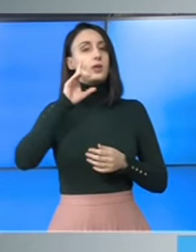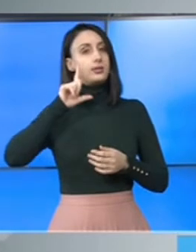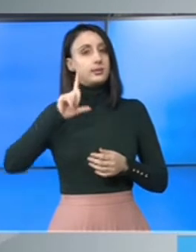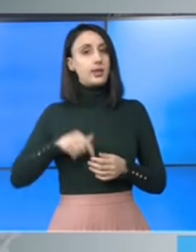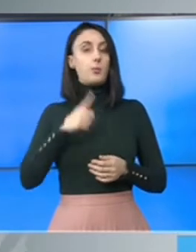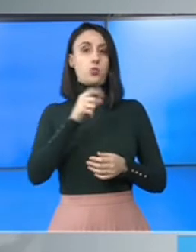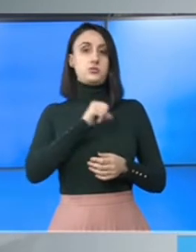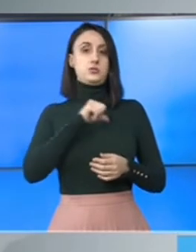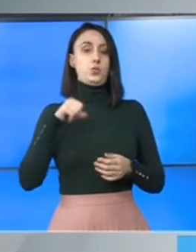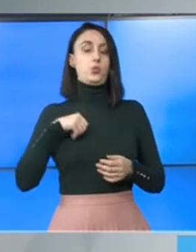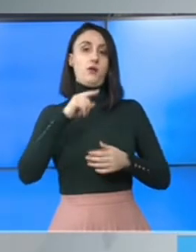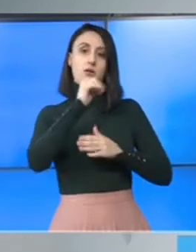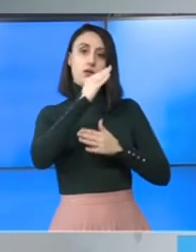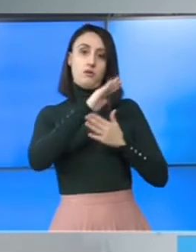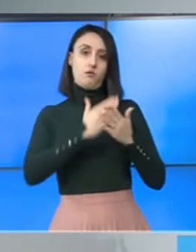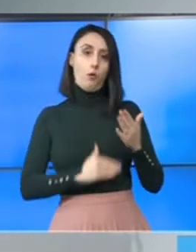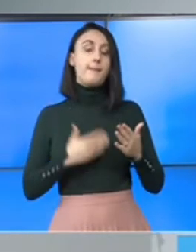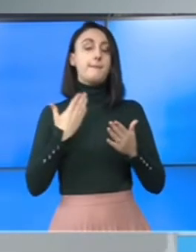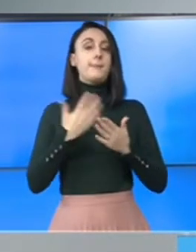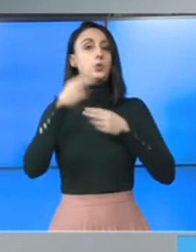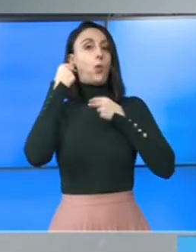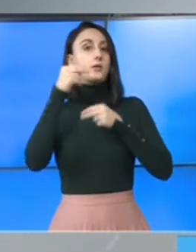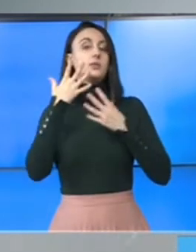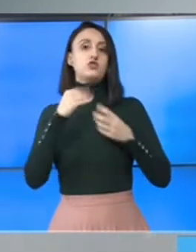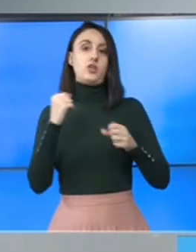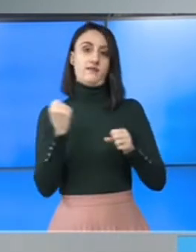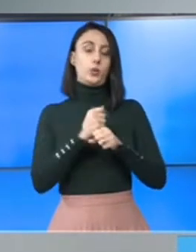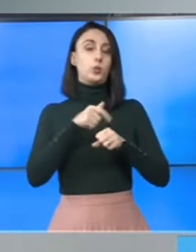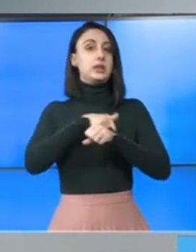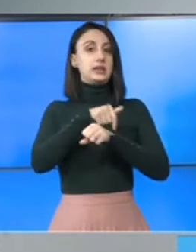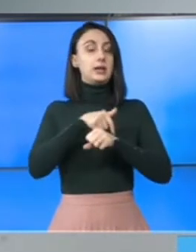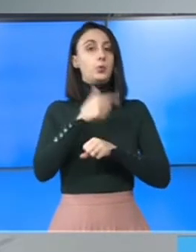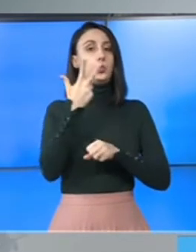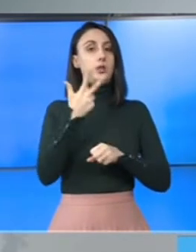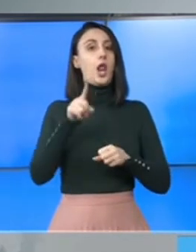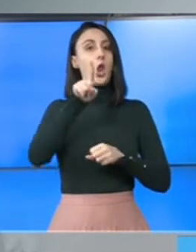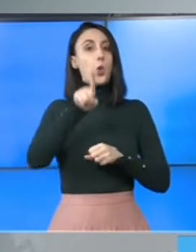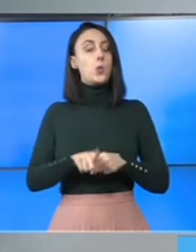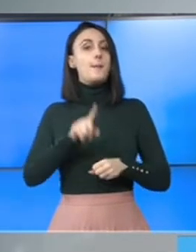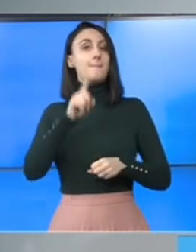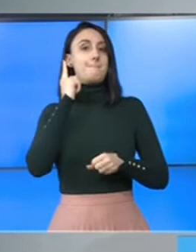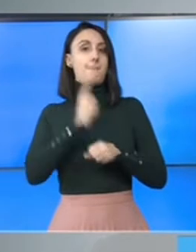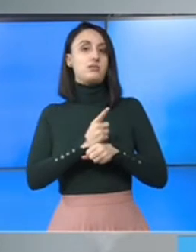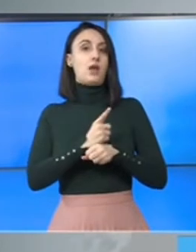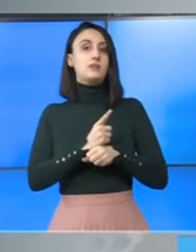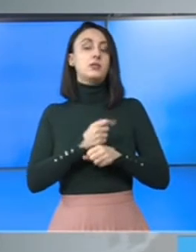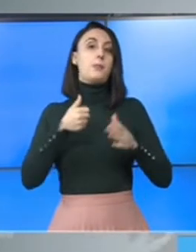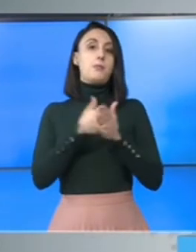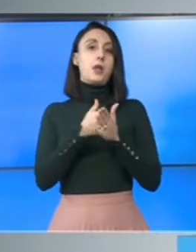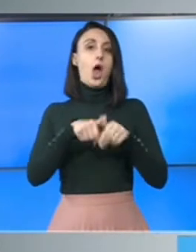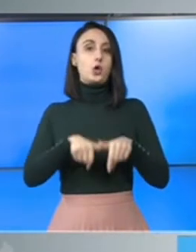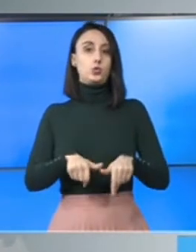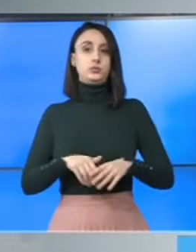de o singură foaie pentru a explica ce a făcut în timpul celor 3 luni de mandat scurse până acum.